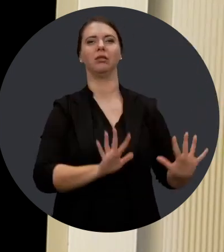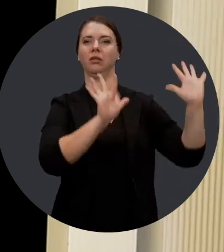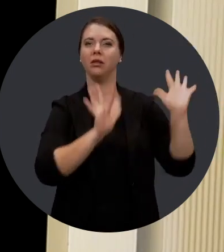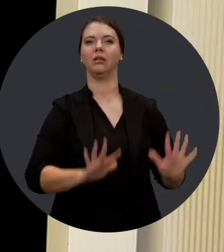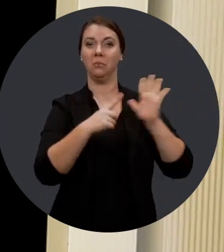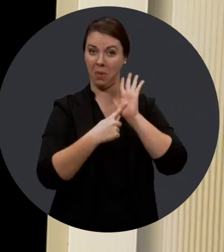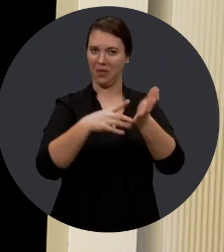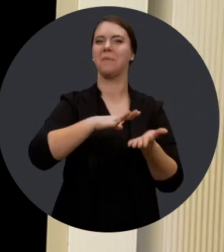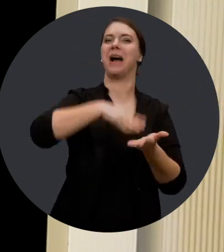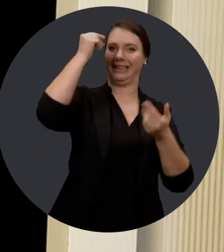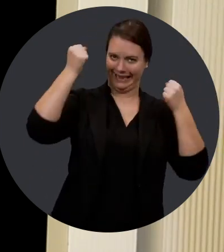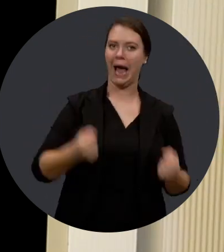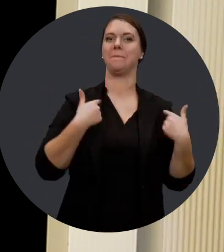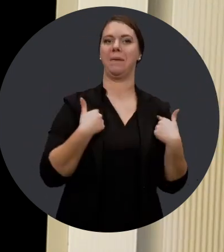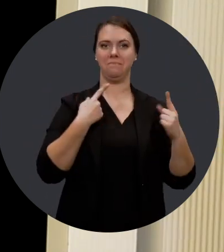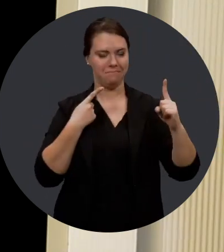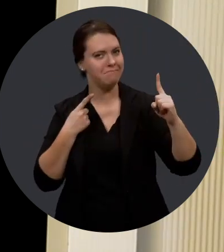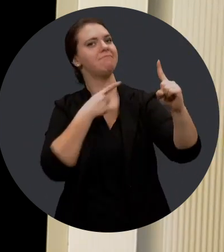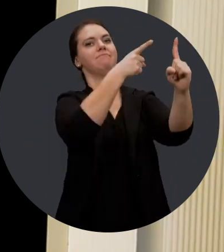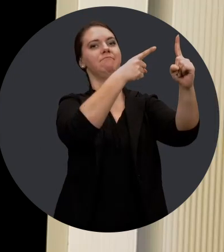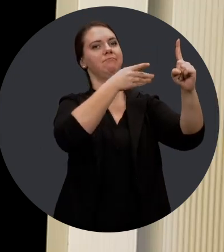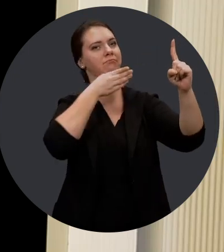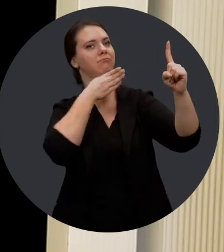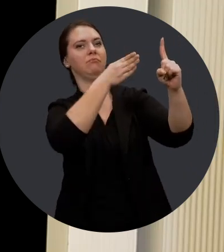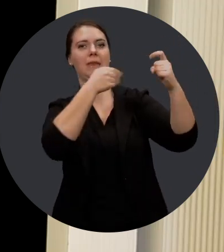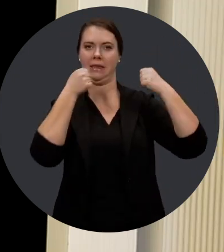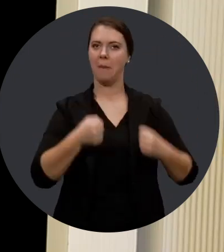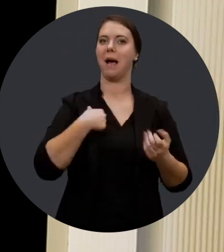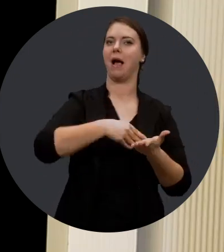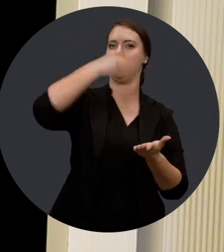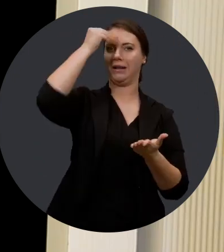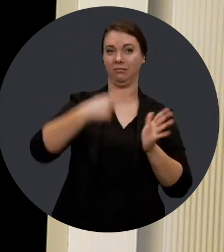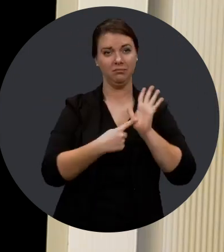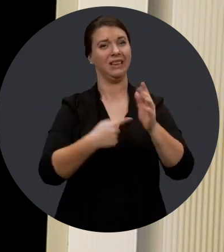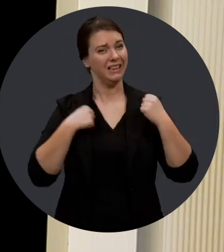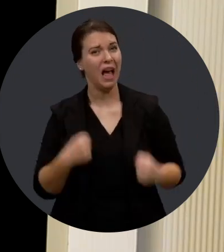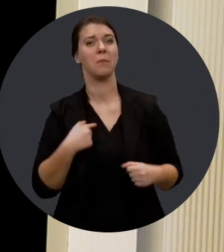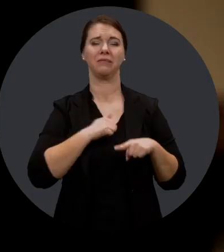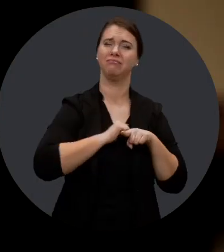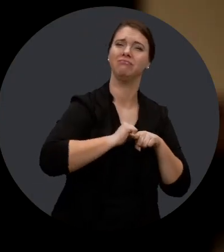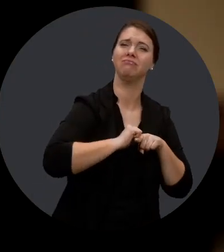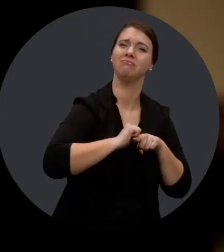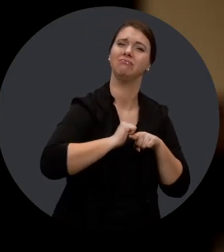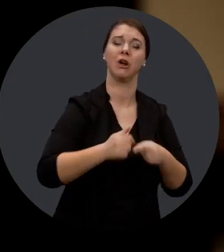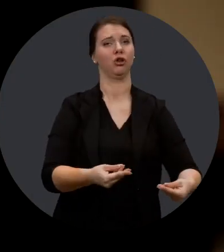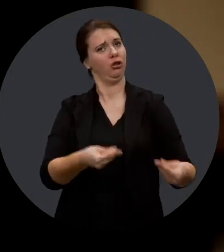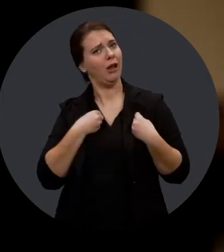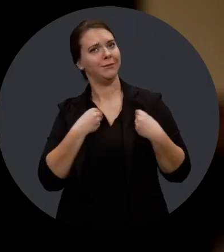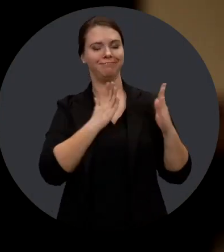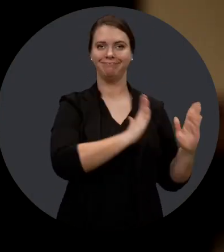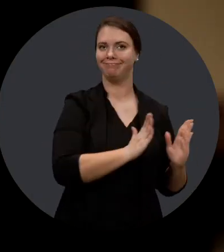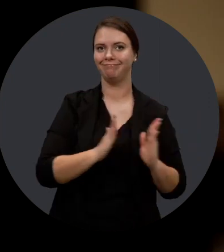beaucoup de spectacles. Puis, ça m'a fait apprendre aussi que je suis capable d'avoir une bonne determination, je suis capable de m'entraîner